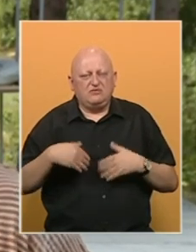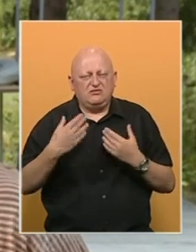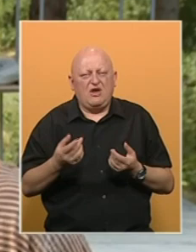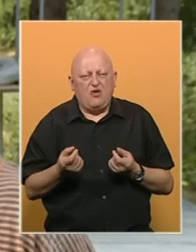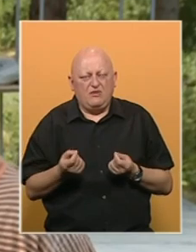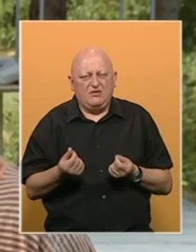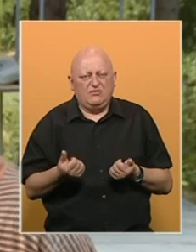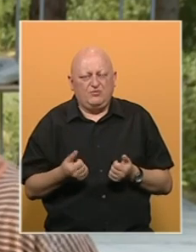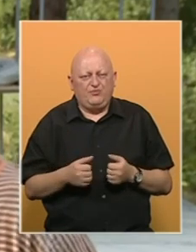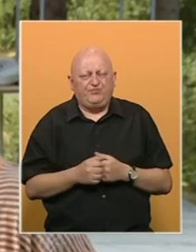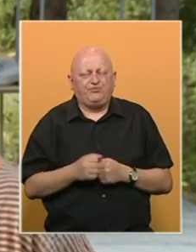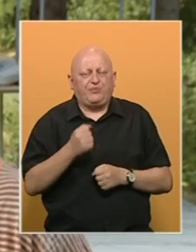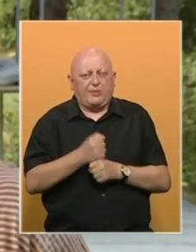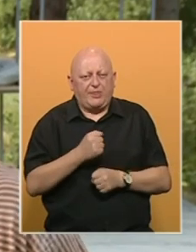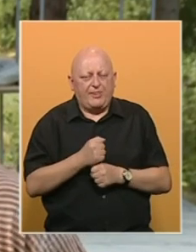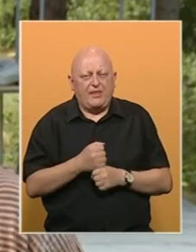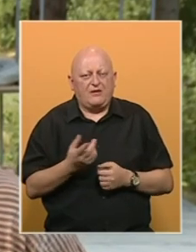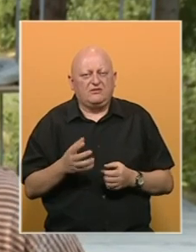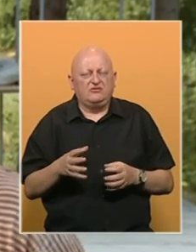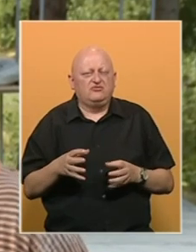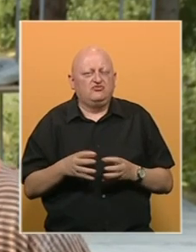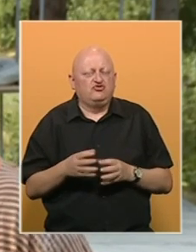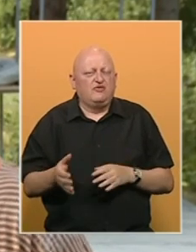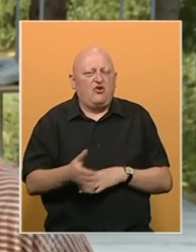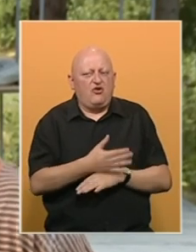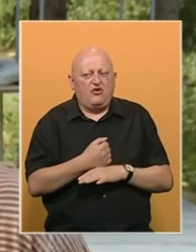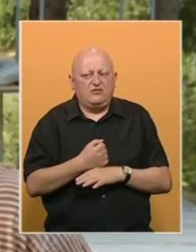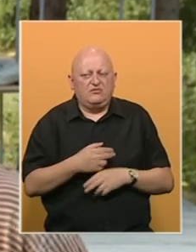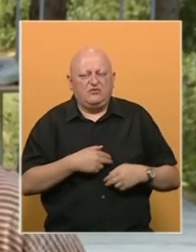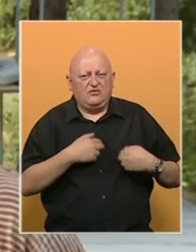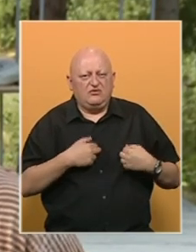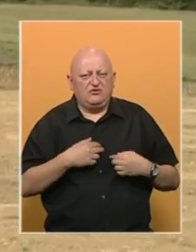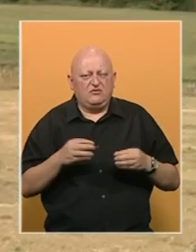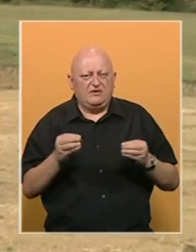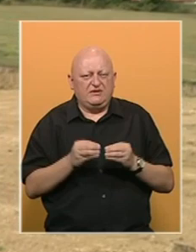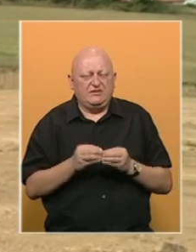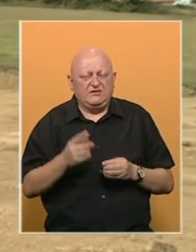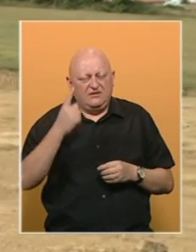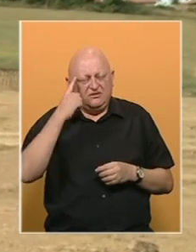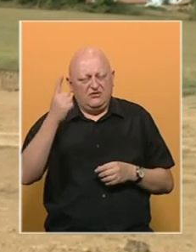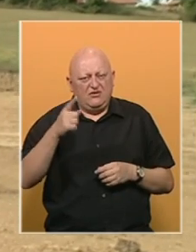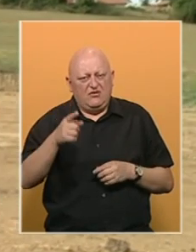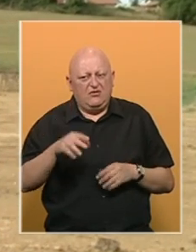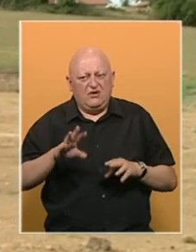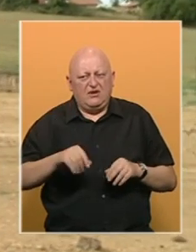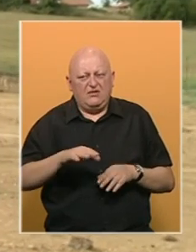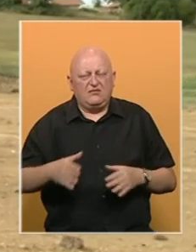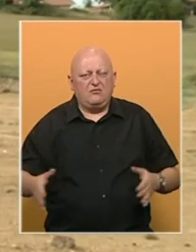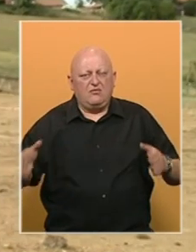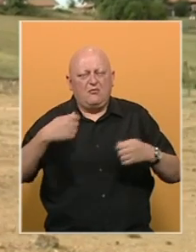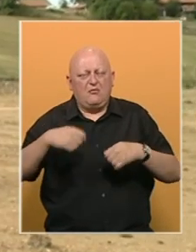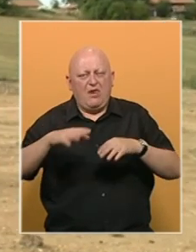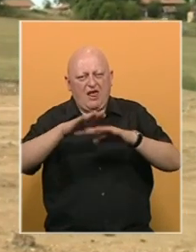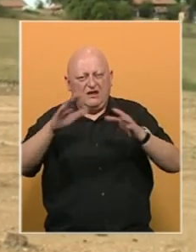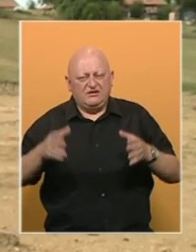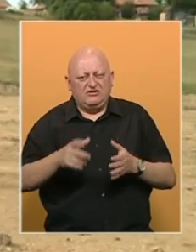prijeliku da radim, da budem društveno koristan i da doprinosim zajednicu. Ideja je da se na ovom imanju podignu. Plasenici